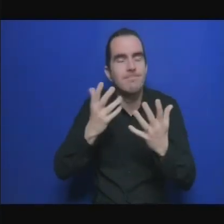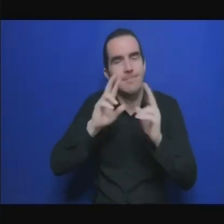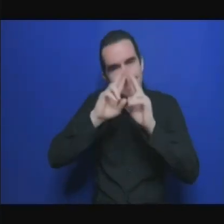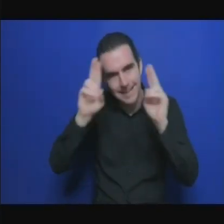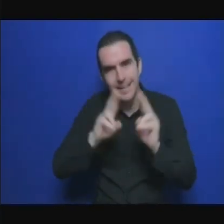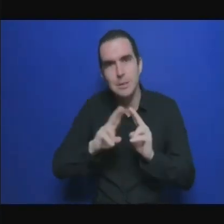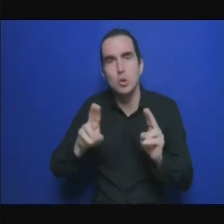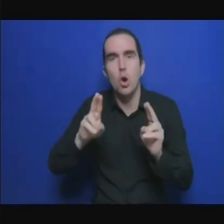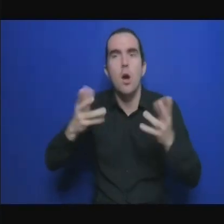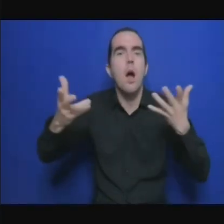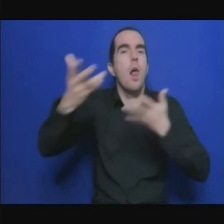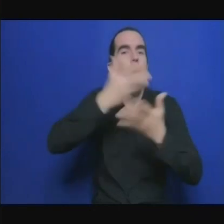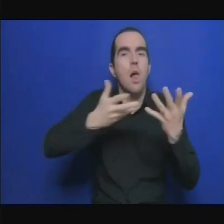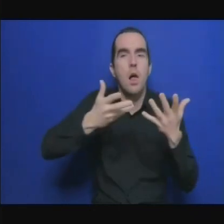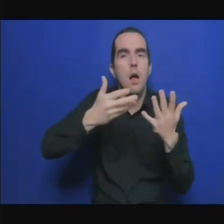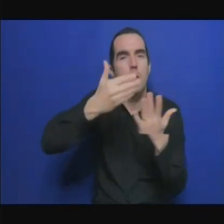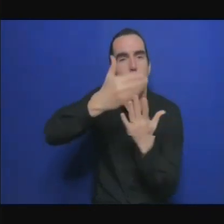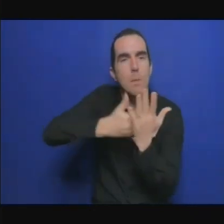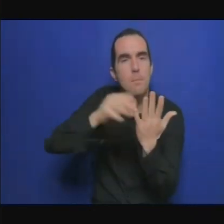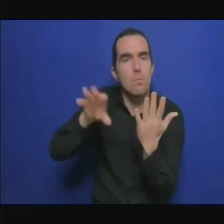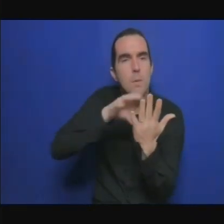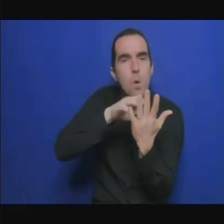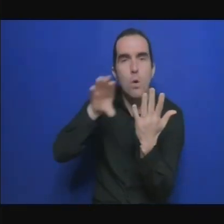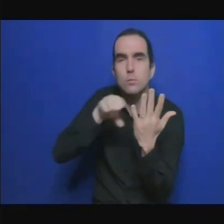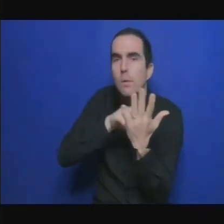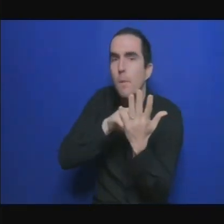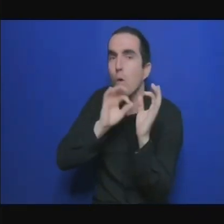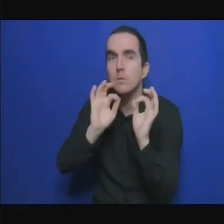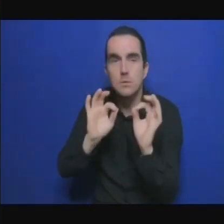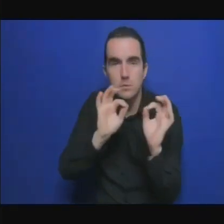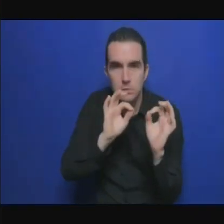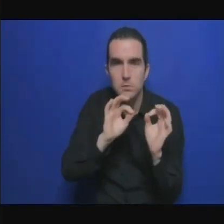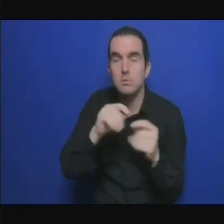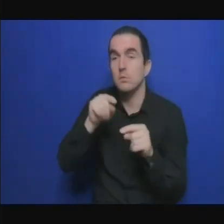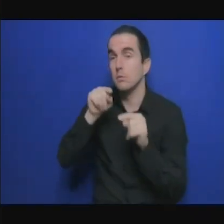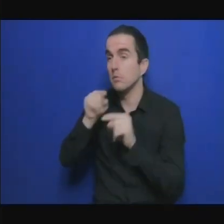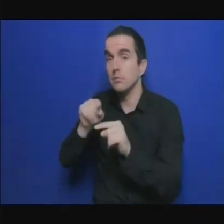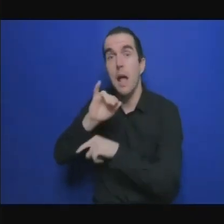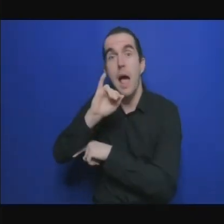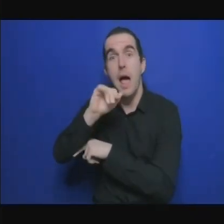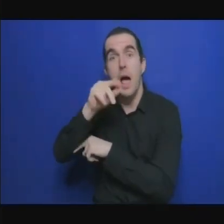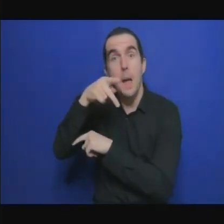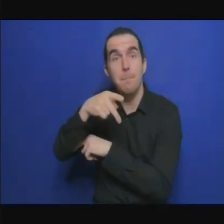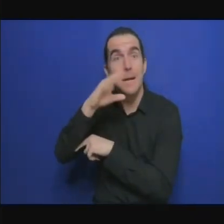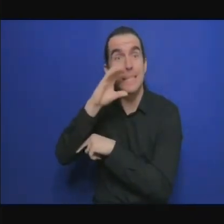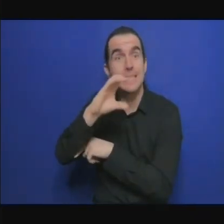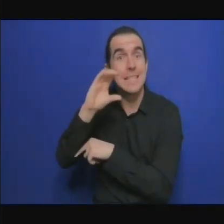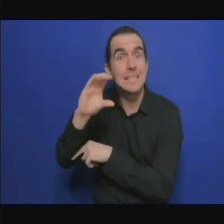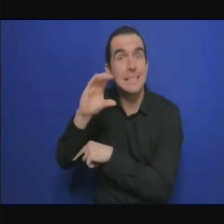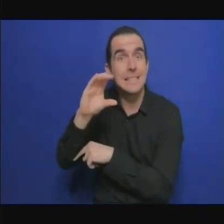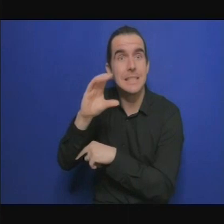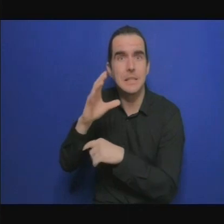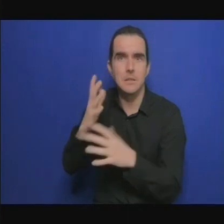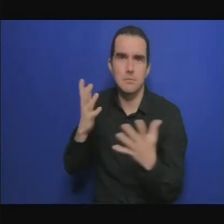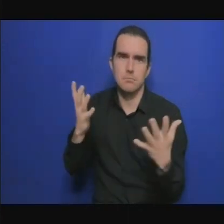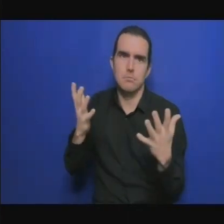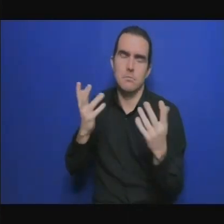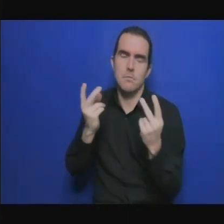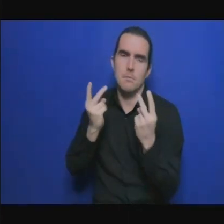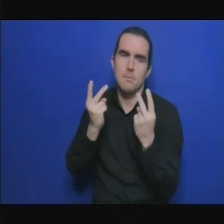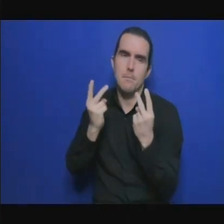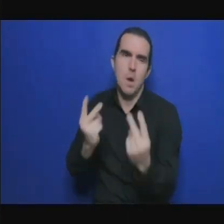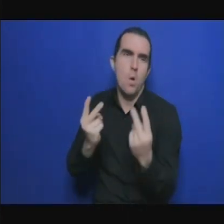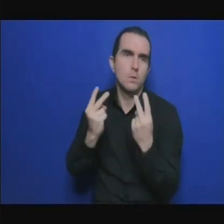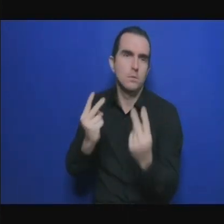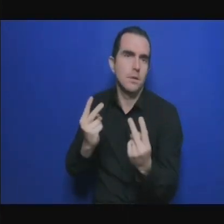avoir plus d'experts dans cet domaine malheureusement on n'en a pas mais c'est important de garder cela en tête parce que le risque c'est d'avoir des rapports des